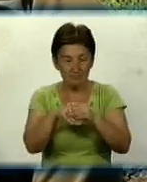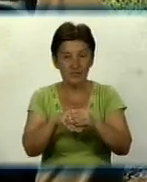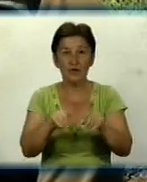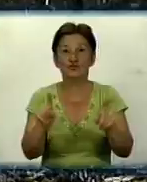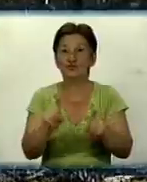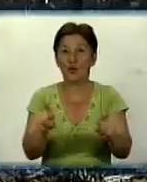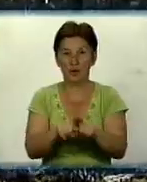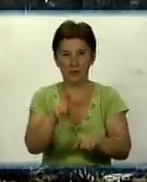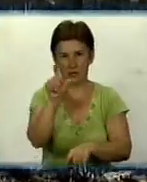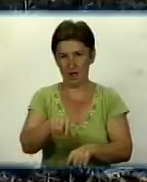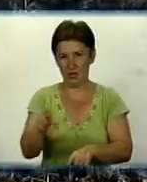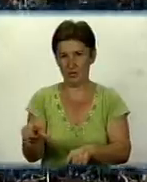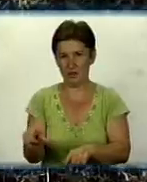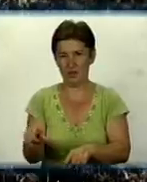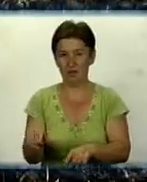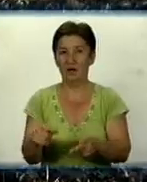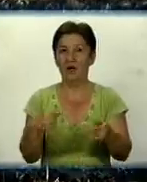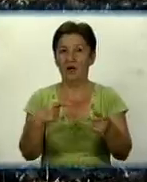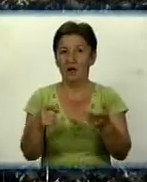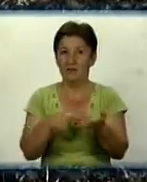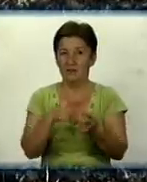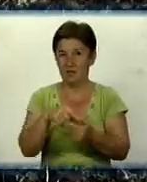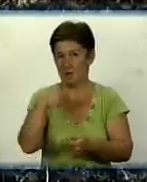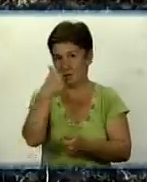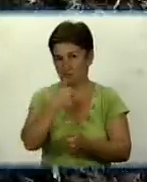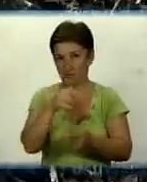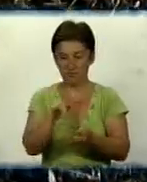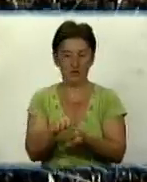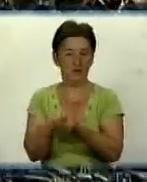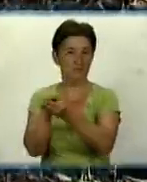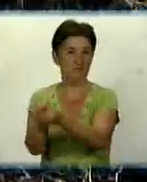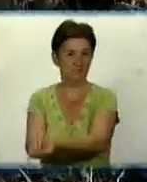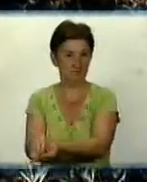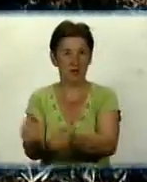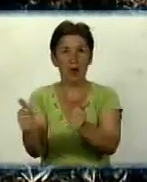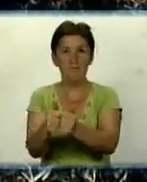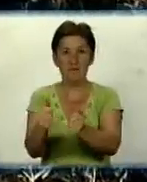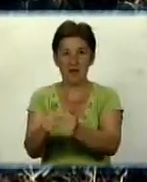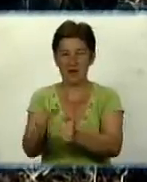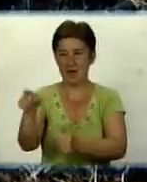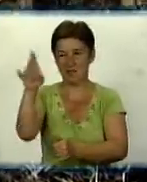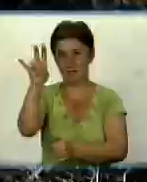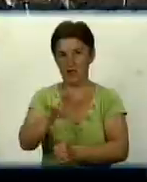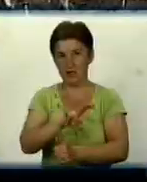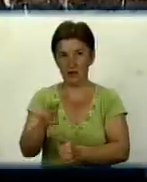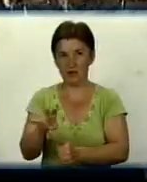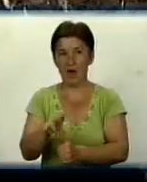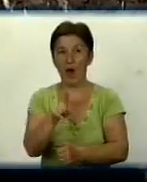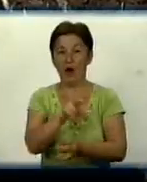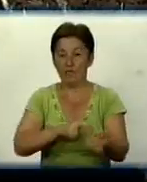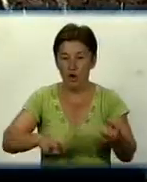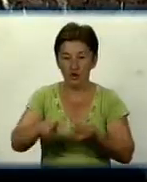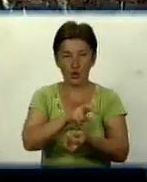це були за люди. Уже за кілька днів останки солдат поховають з усіма почастями на кладовищі біля місцевої церкви. Пошуковіж роботи тут